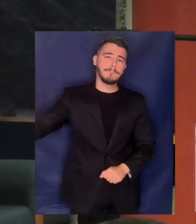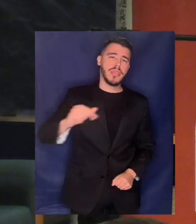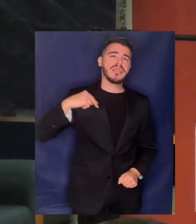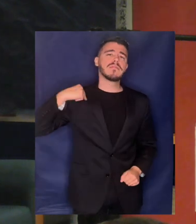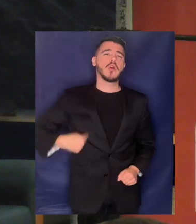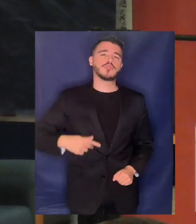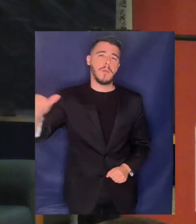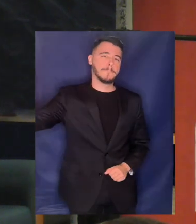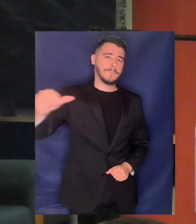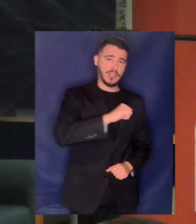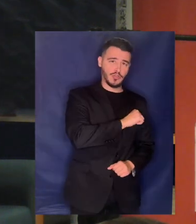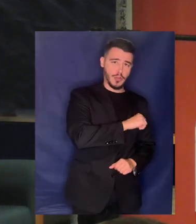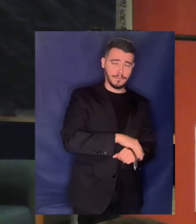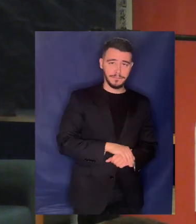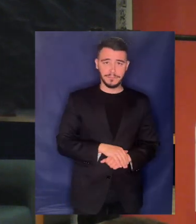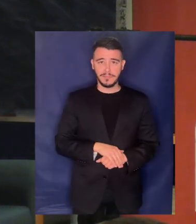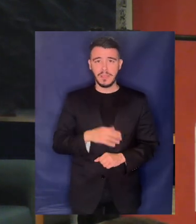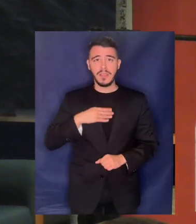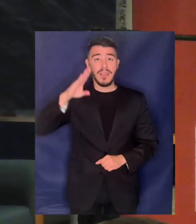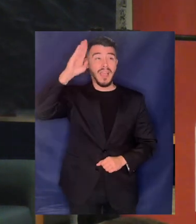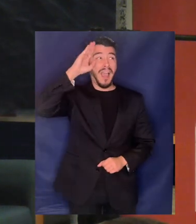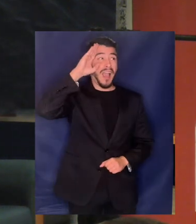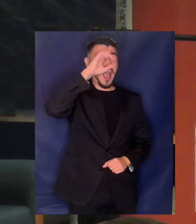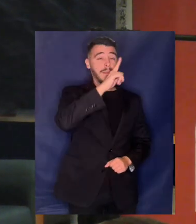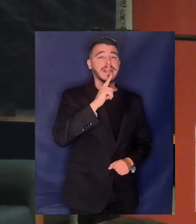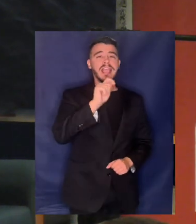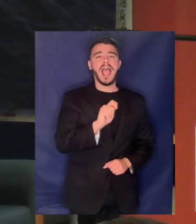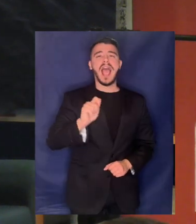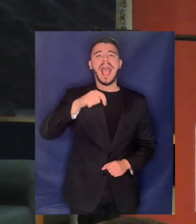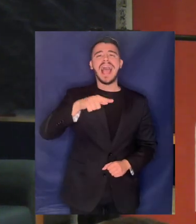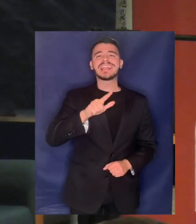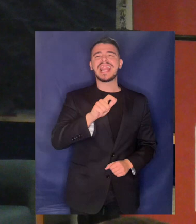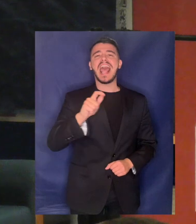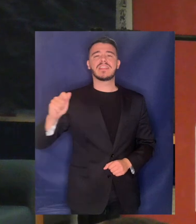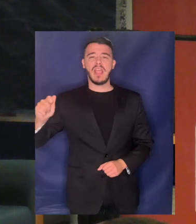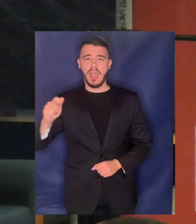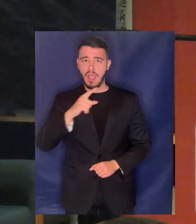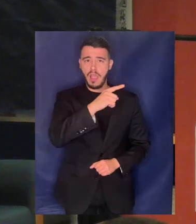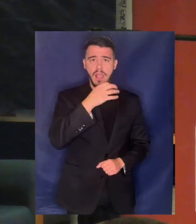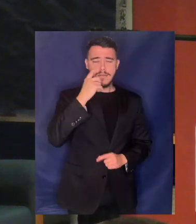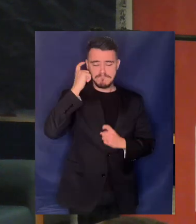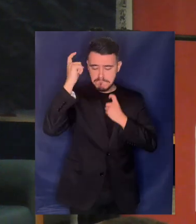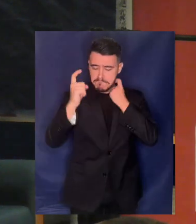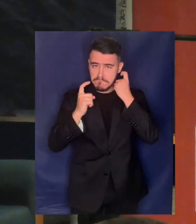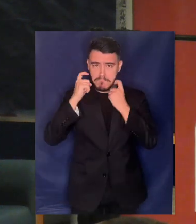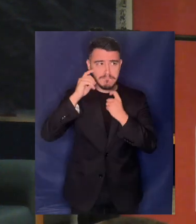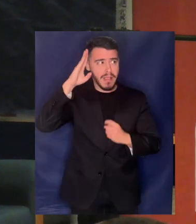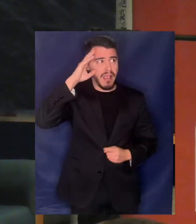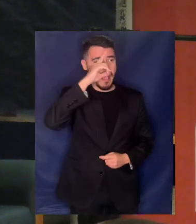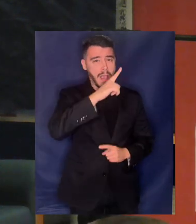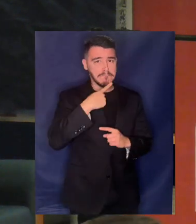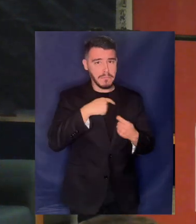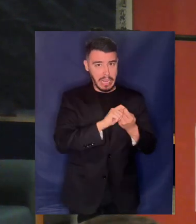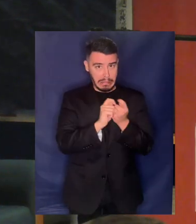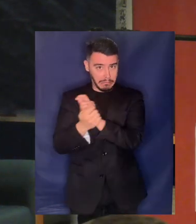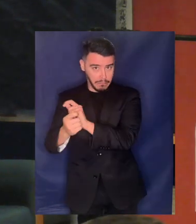Στην Ατλάντα, στη ΣΥΠΑ αναρωτιόμασταν αν στην Αμερική γίνονται αποδειοτικοποιήσεις Ναι, και εκεί γίνονται αποδειοτικοποιήσεις